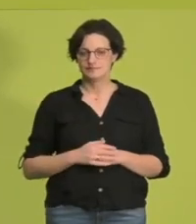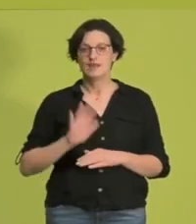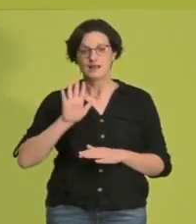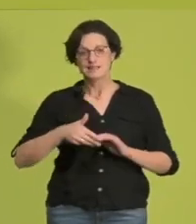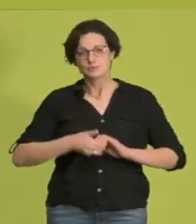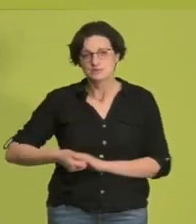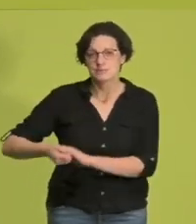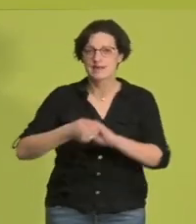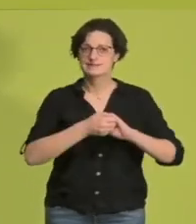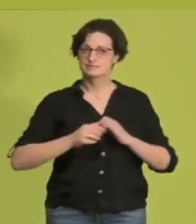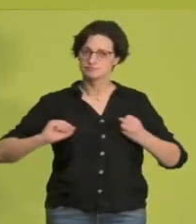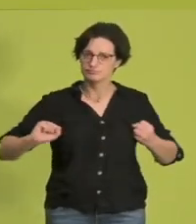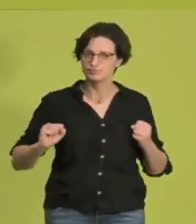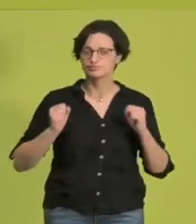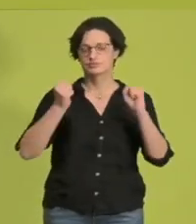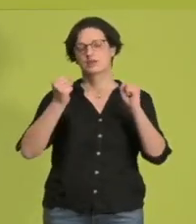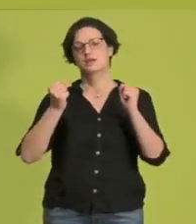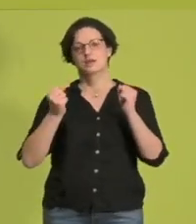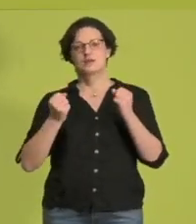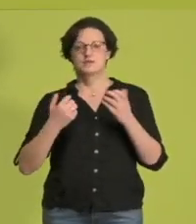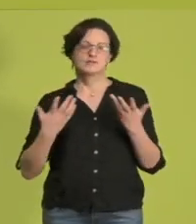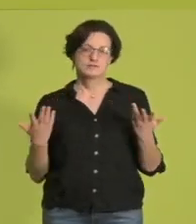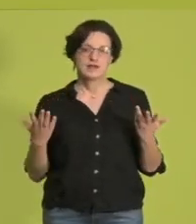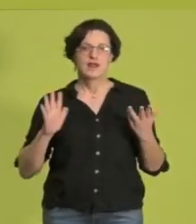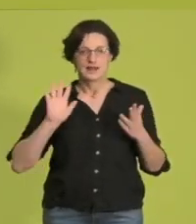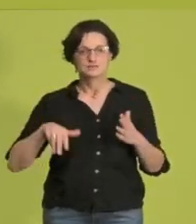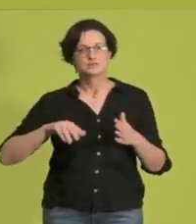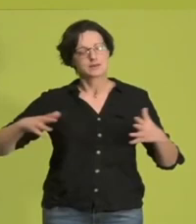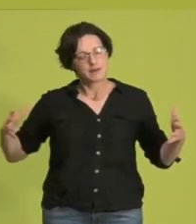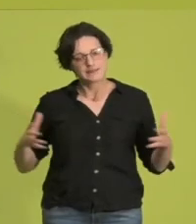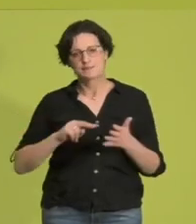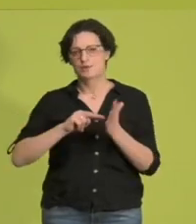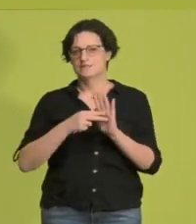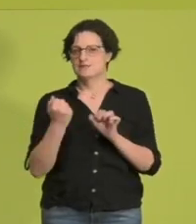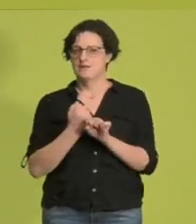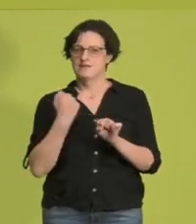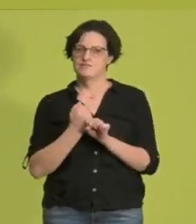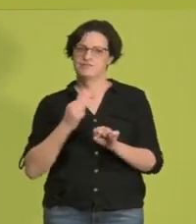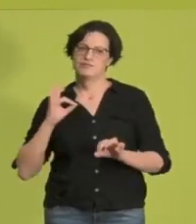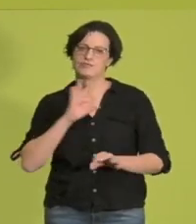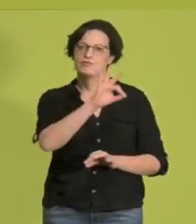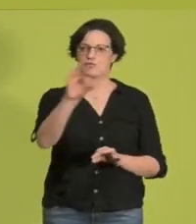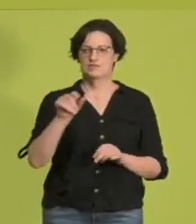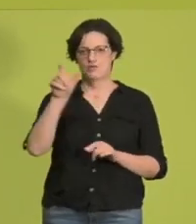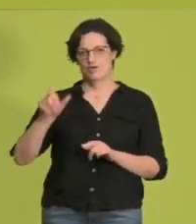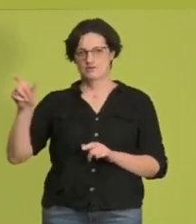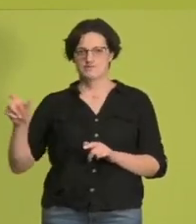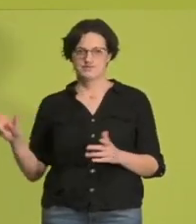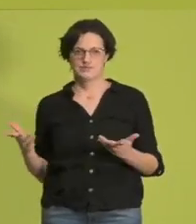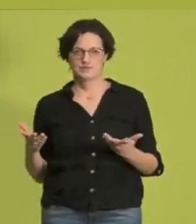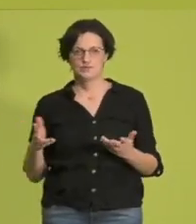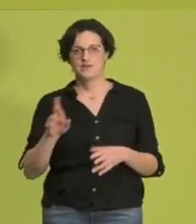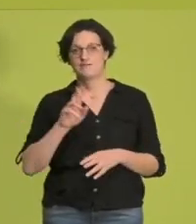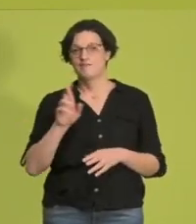teilhaben können und von der alle Menschen profitieren. Und lasst uns gemeinsam dafür sorgen, dass auch für die, die